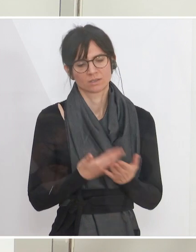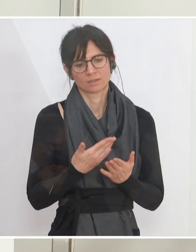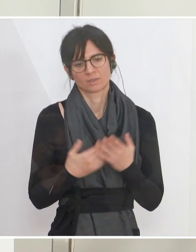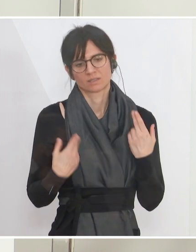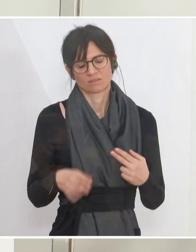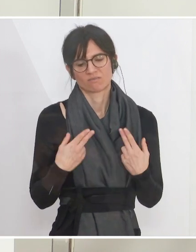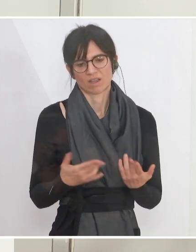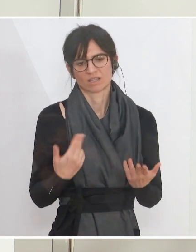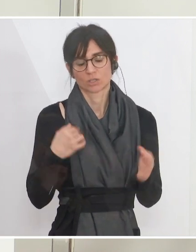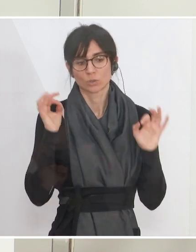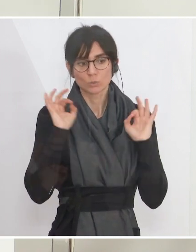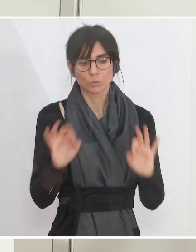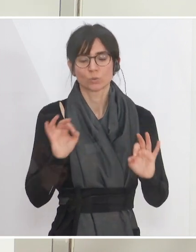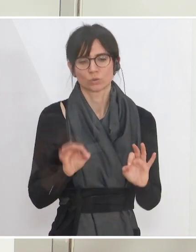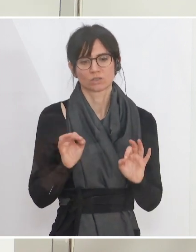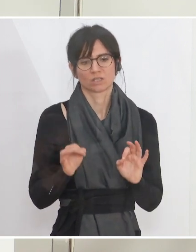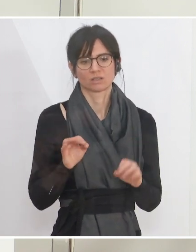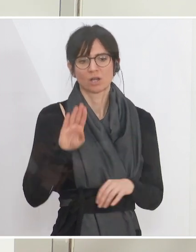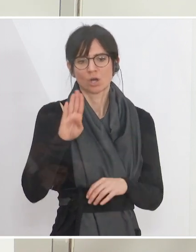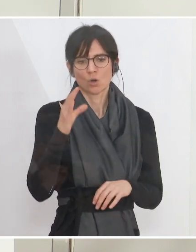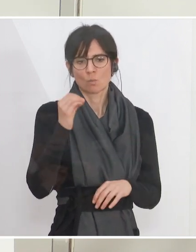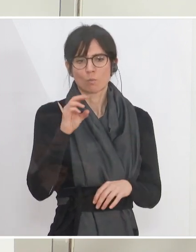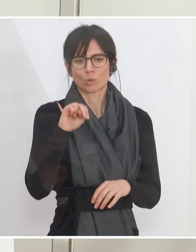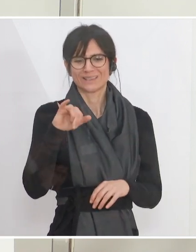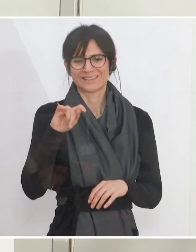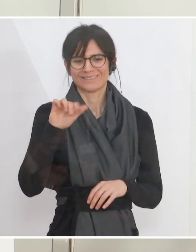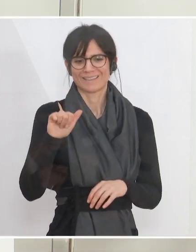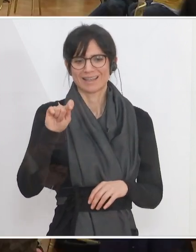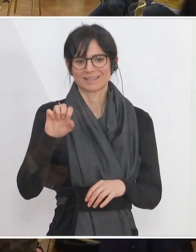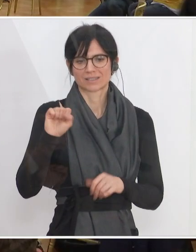den guten Bonitätsgrad, den wir haben, aufrechtzuerhalten.